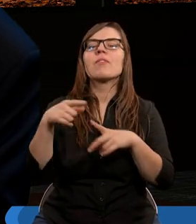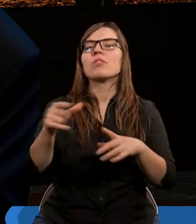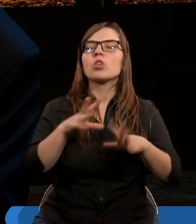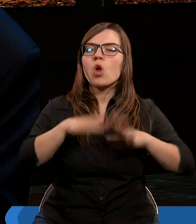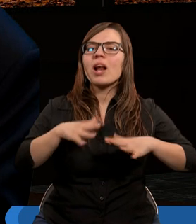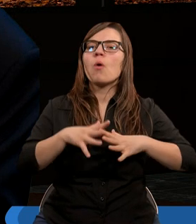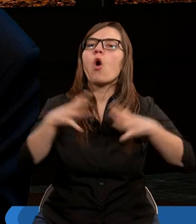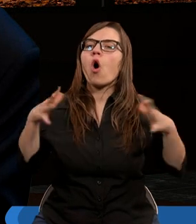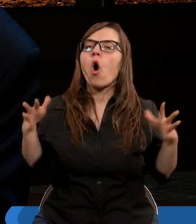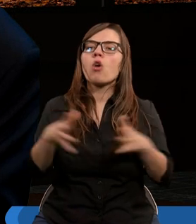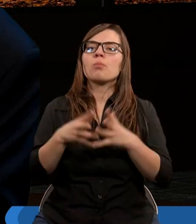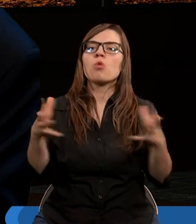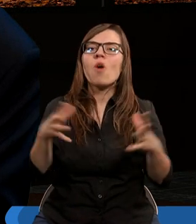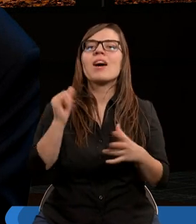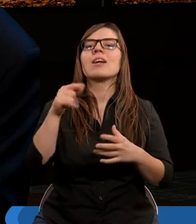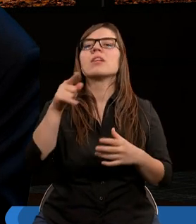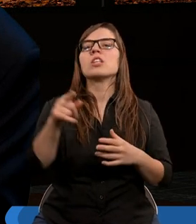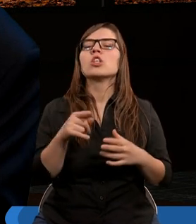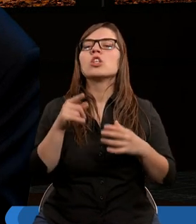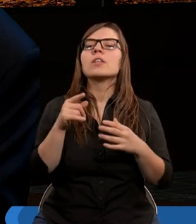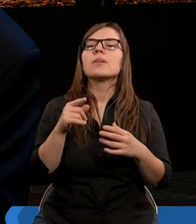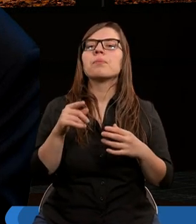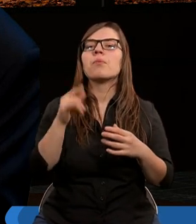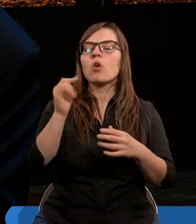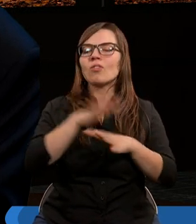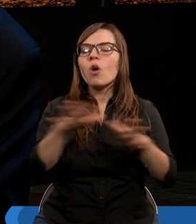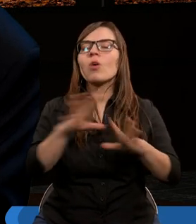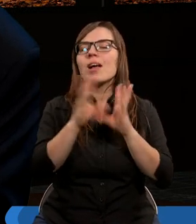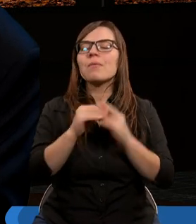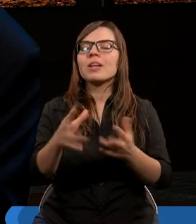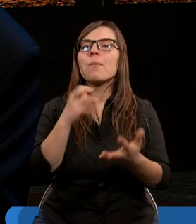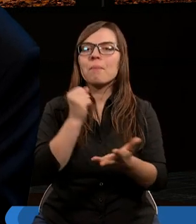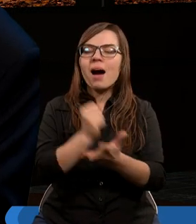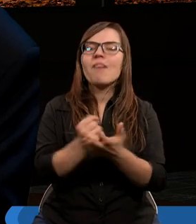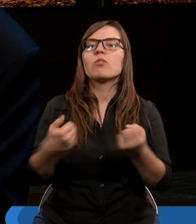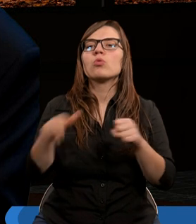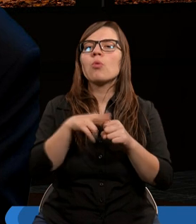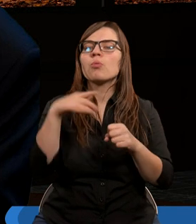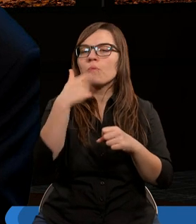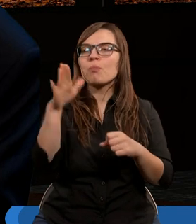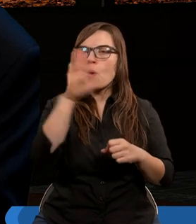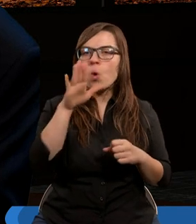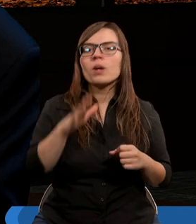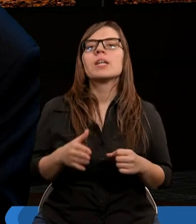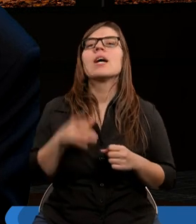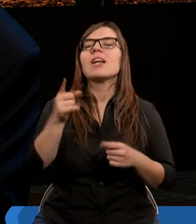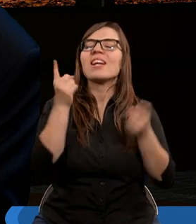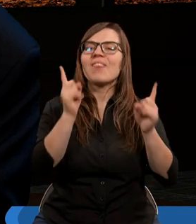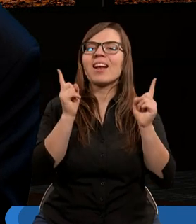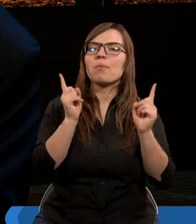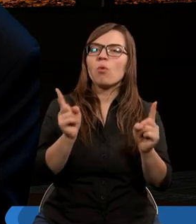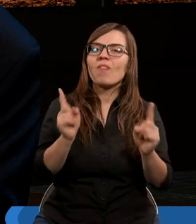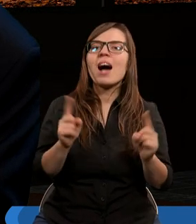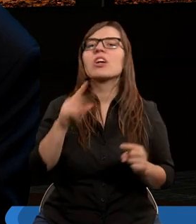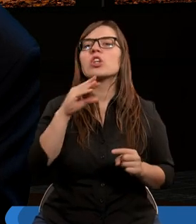zostało rozbudowanych, jak patrzymy na Nowy Testament, jak Żydzi rozbudowali w ogóle prawo, które im dał Pan Bóg. Ale zwracam uwagę,